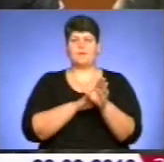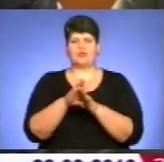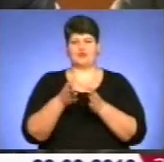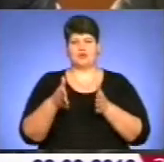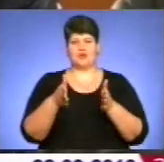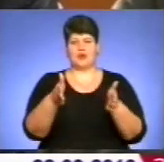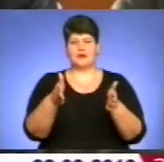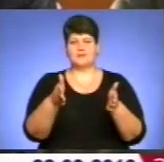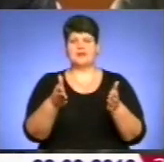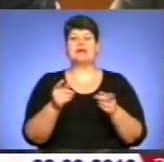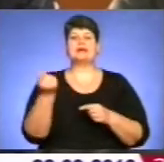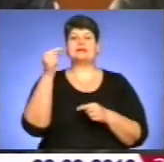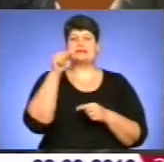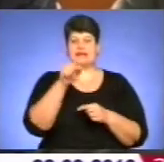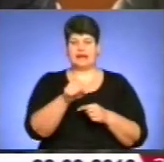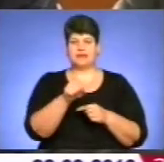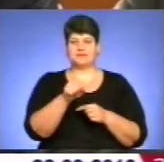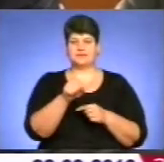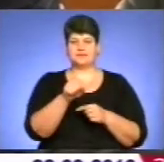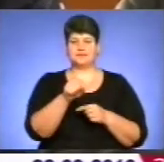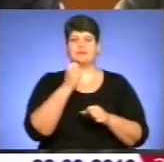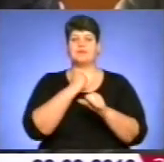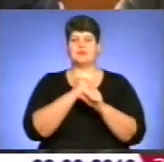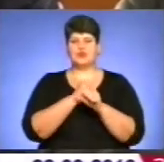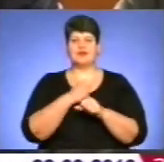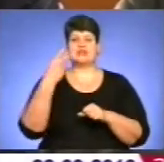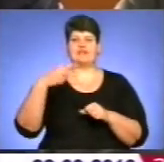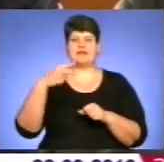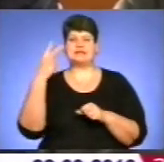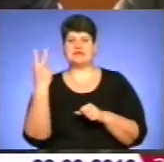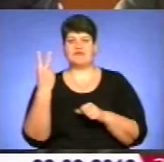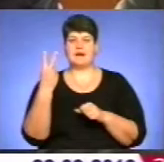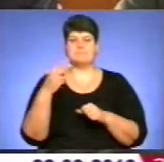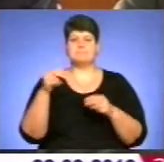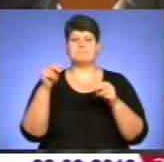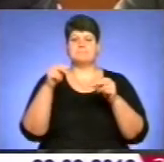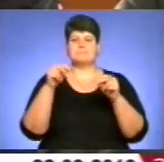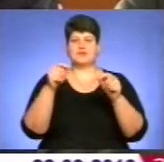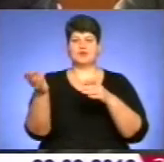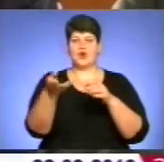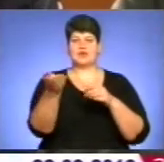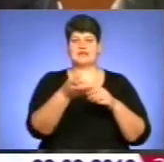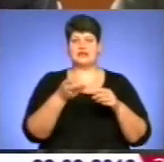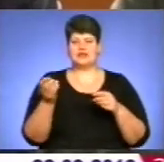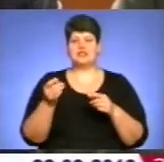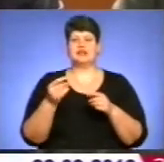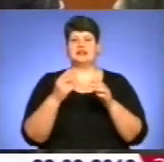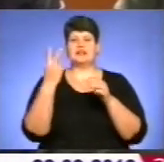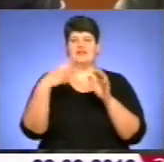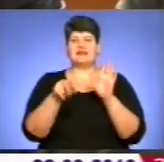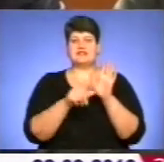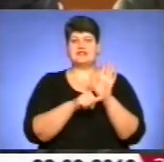З них працює 22 піско-розкидачі крази з угольниками, 26